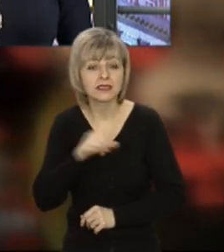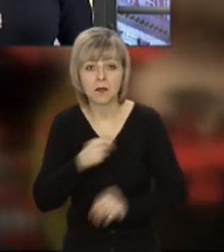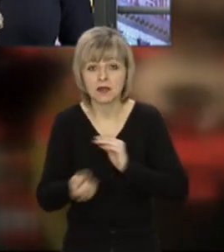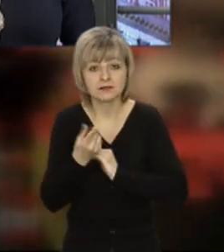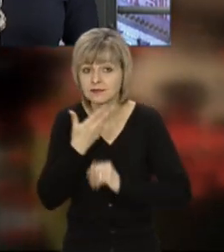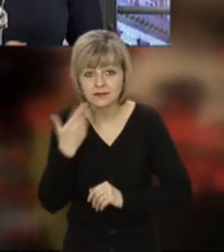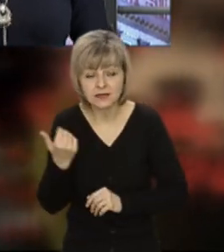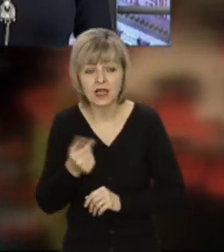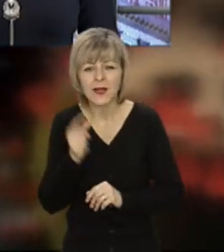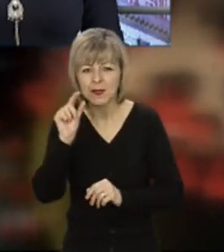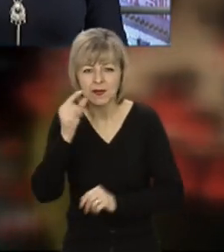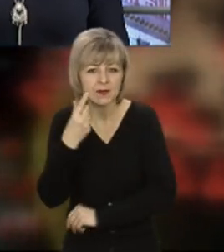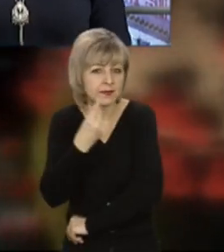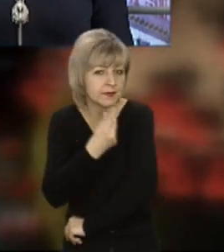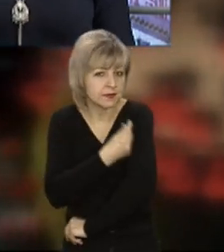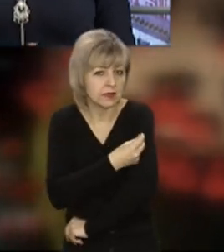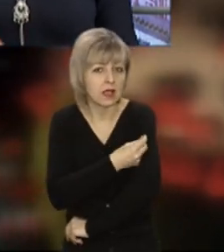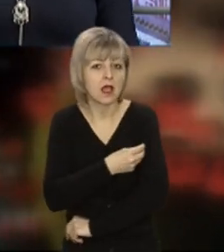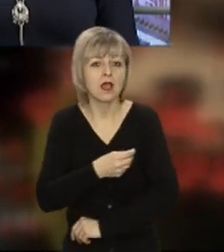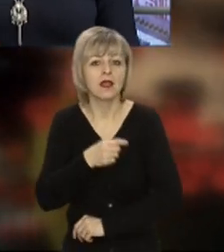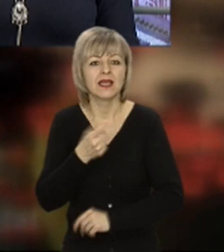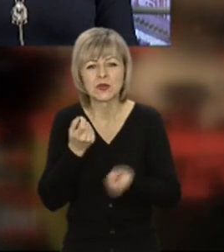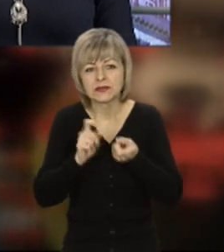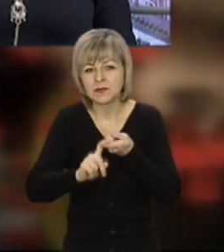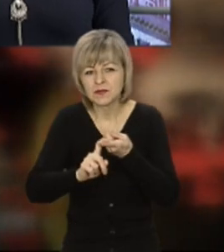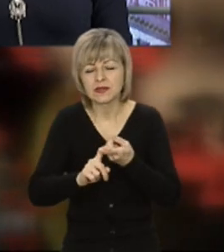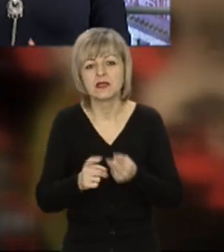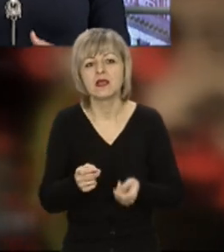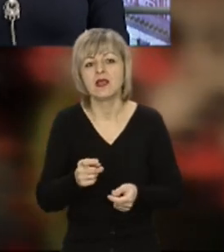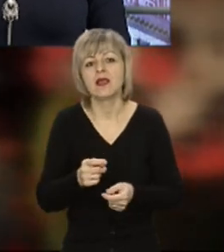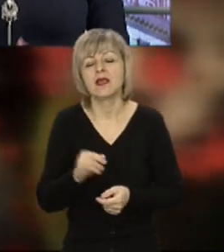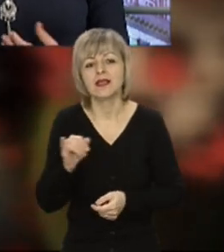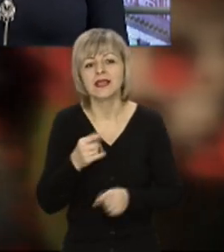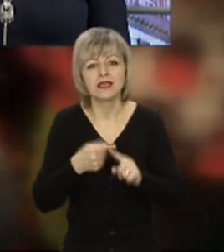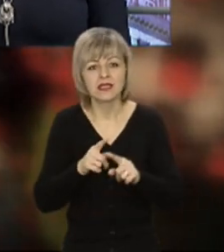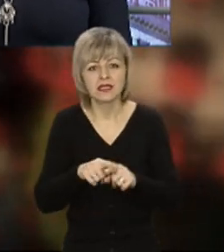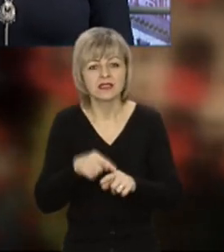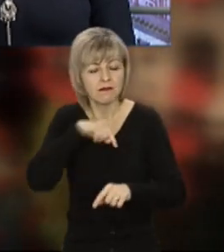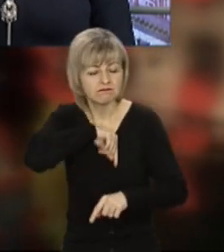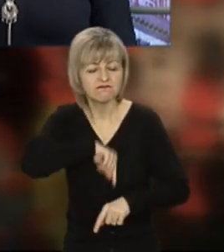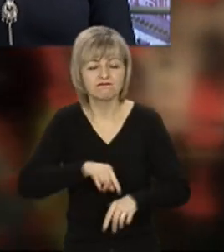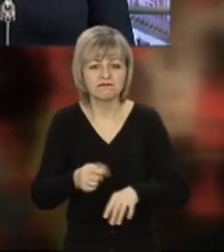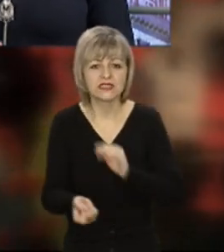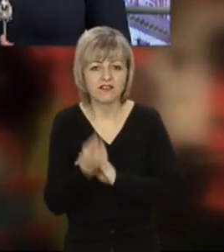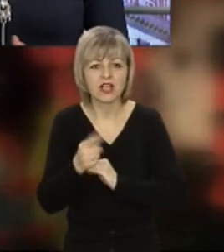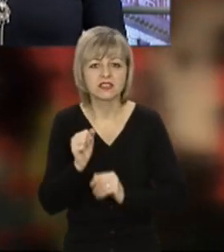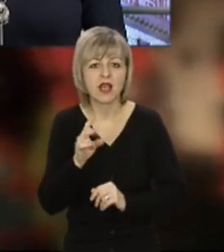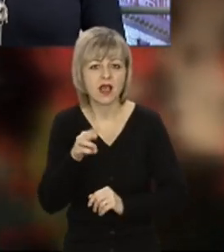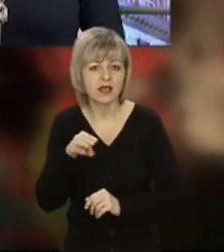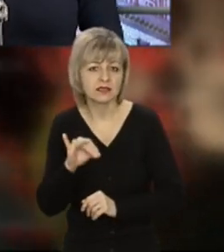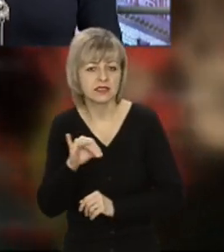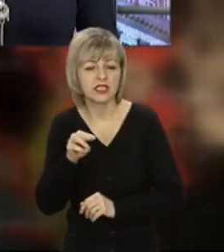Вводиться доза маленька збудника, там медифікована, і на це виробляються антитіла. Відповідно, є